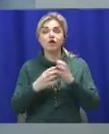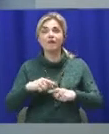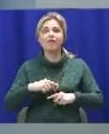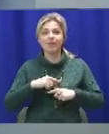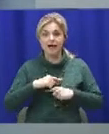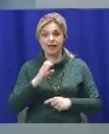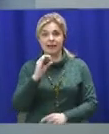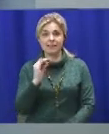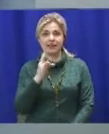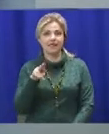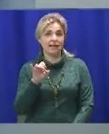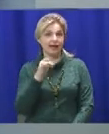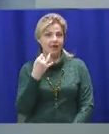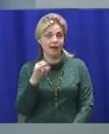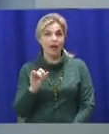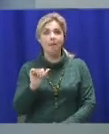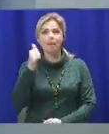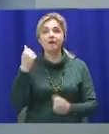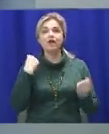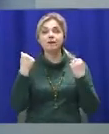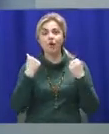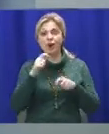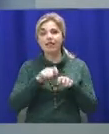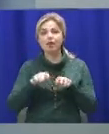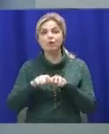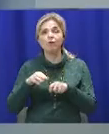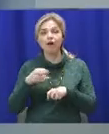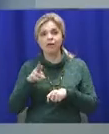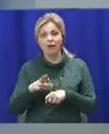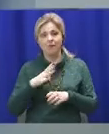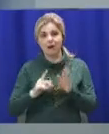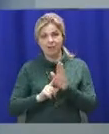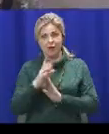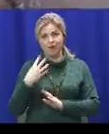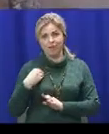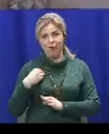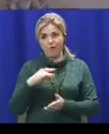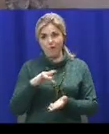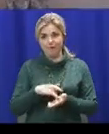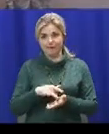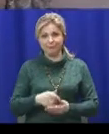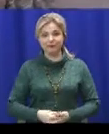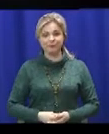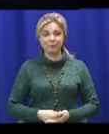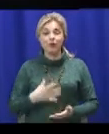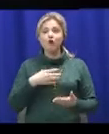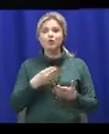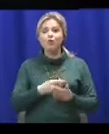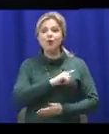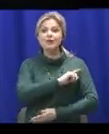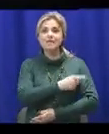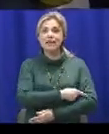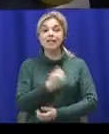у Сіднеї. Перші ж спортивні тестування стартували у Львові. Свої сили в спортивній